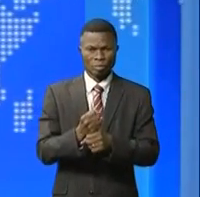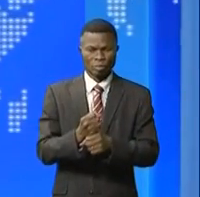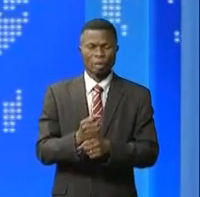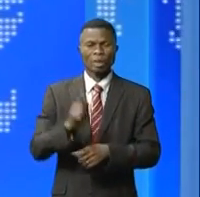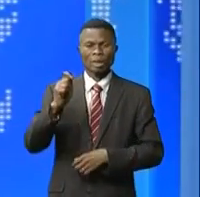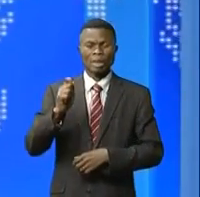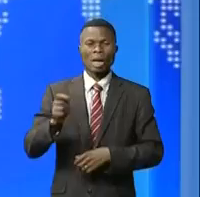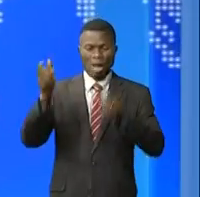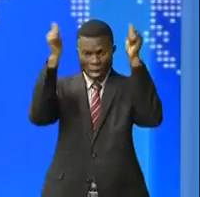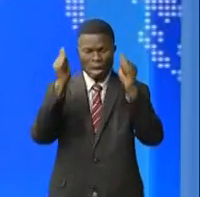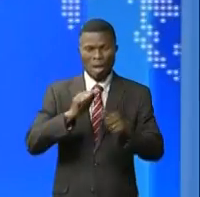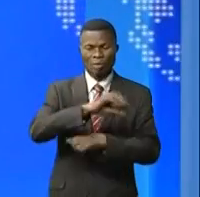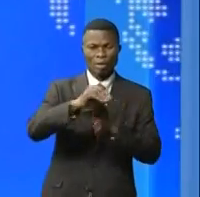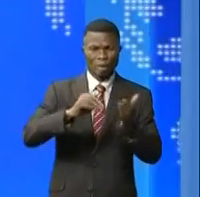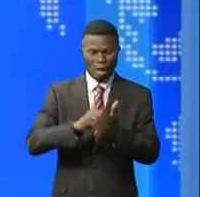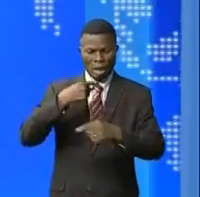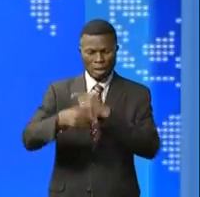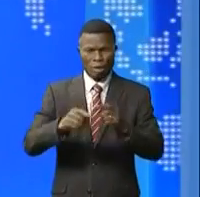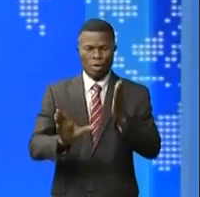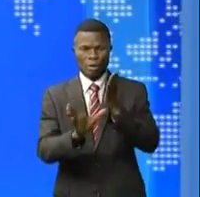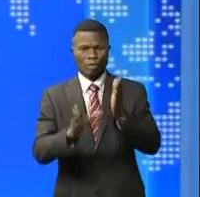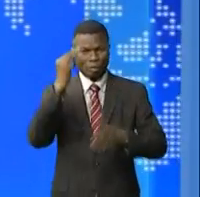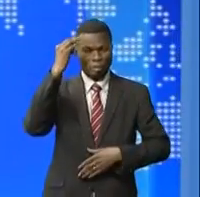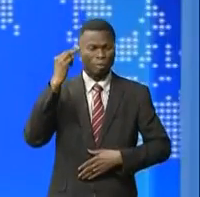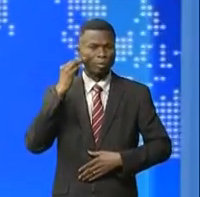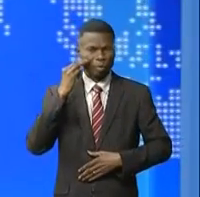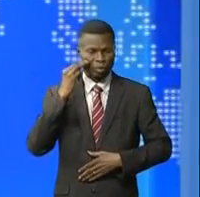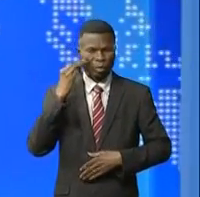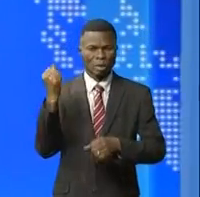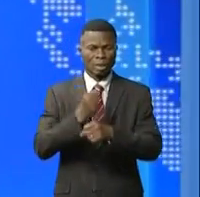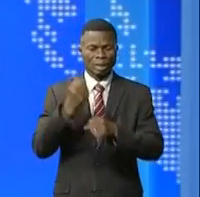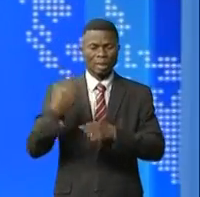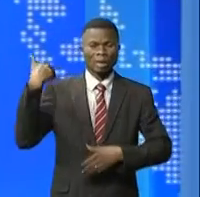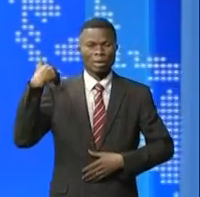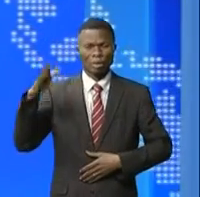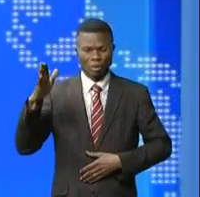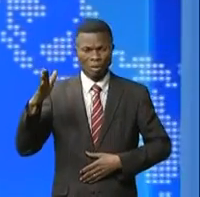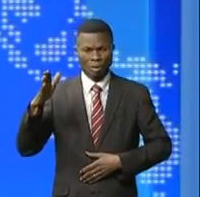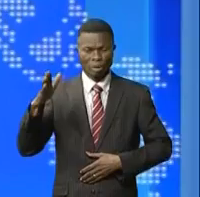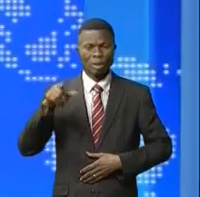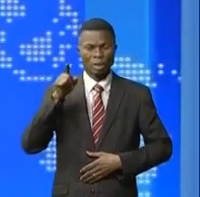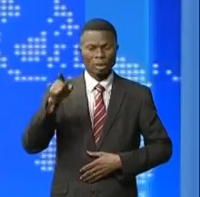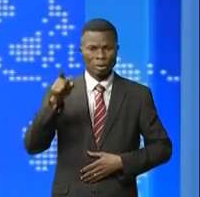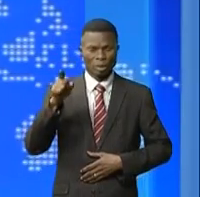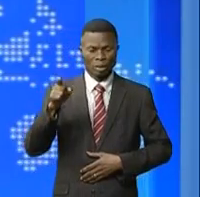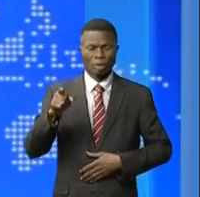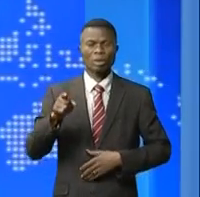Afrique centrale ont été lancés par le vice-premier ministre, ministre de la Fonction publique. Dantin est une